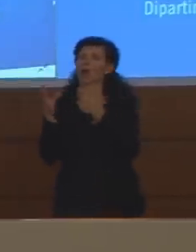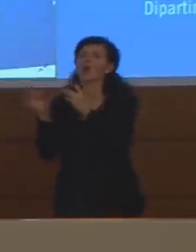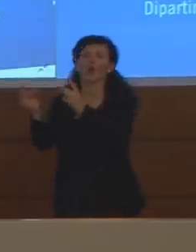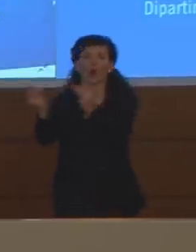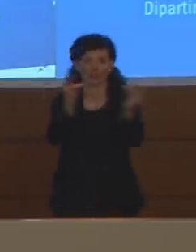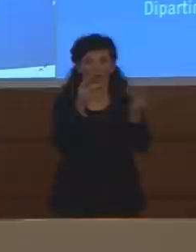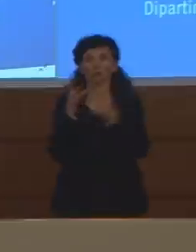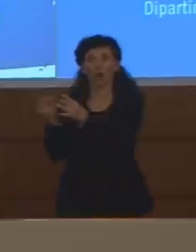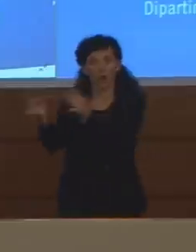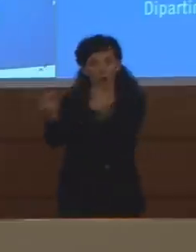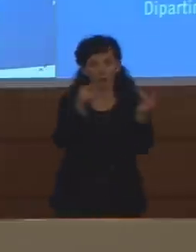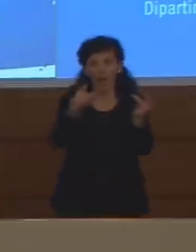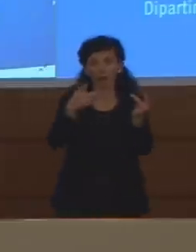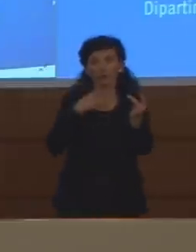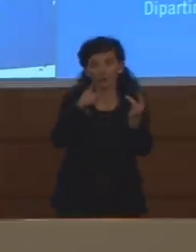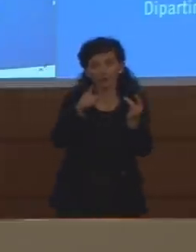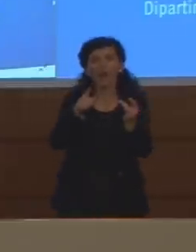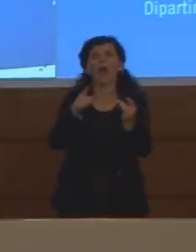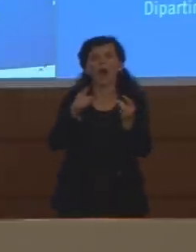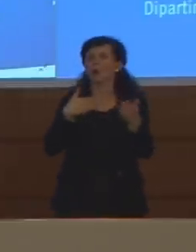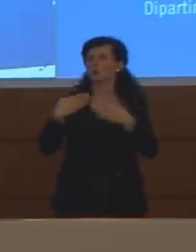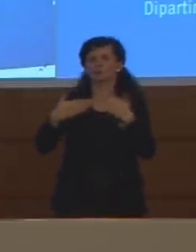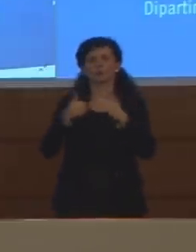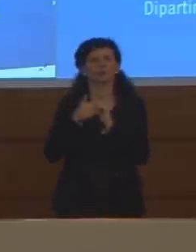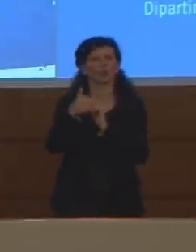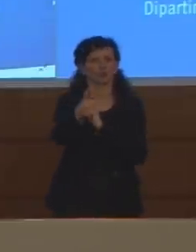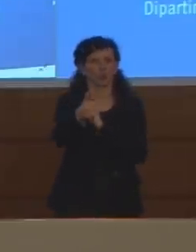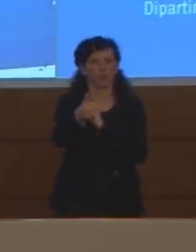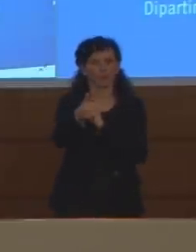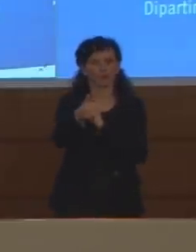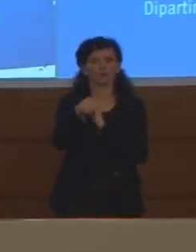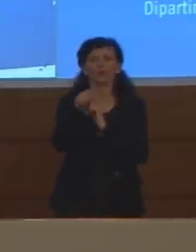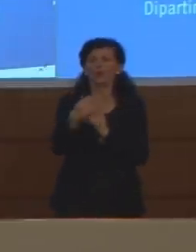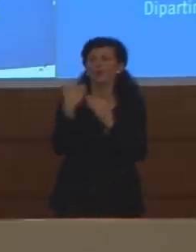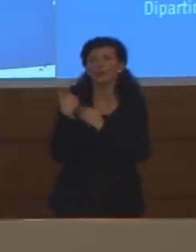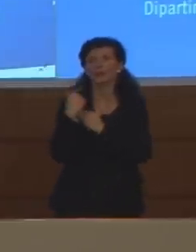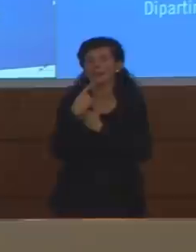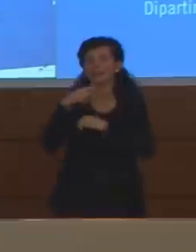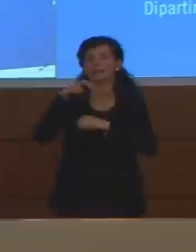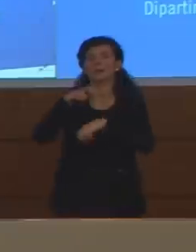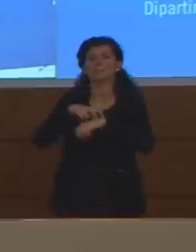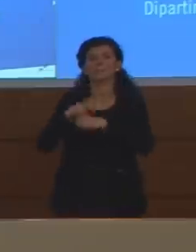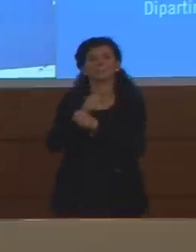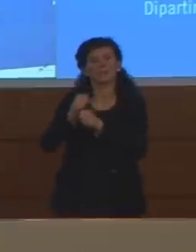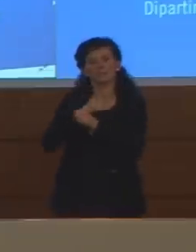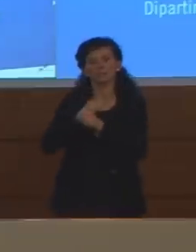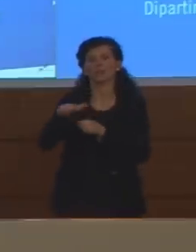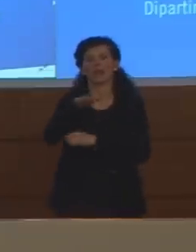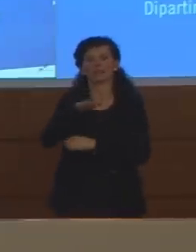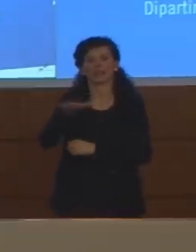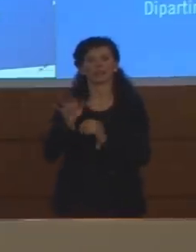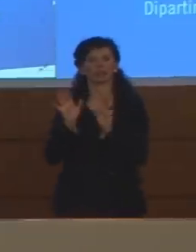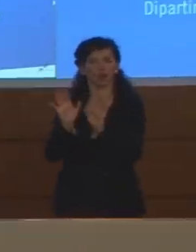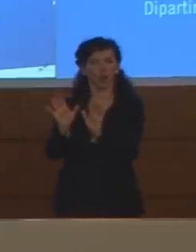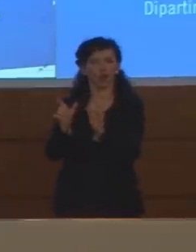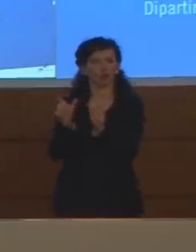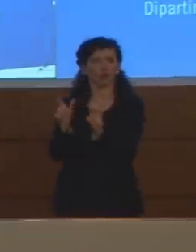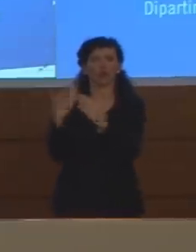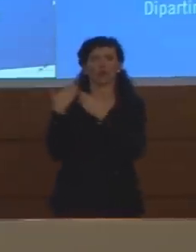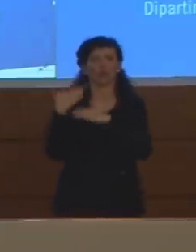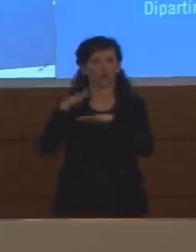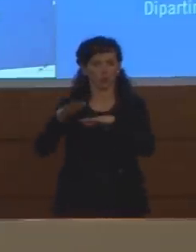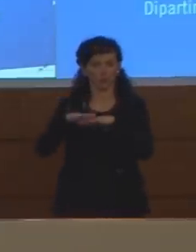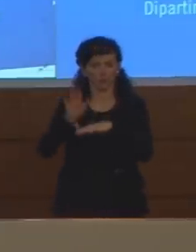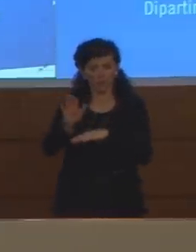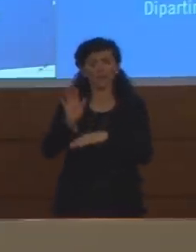e in caso isolarli. Questo è in carico oggi alla medicina territoriale. La medicina territoriale è in carico ovviamente alle regioni